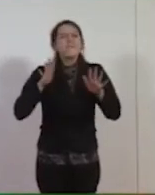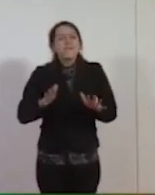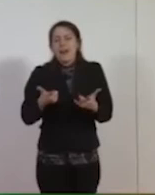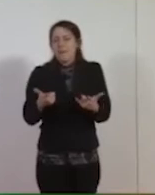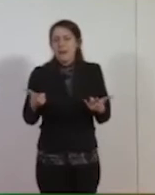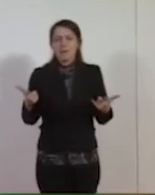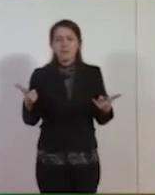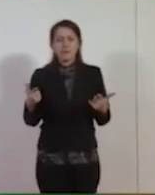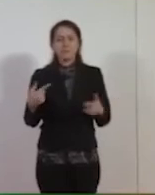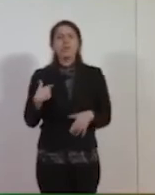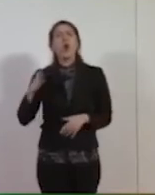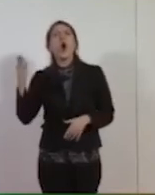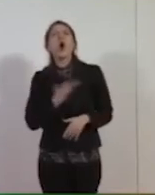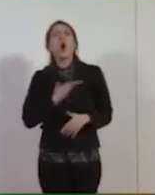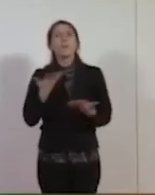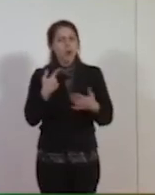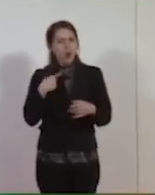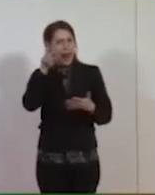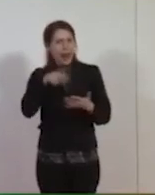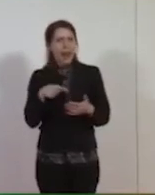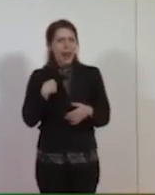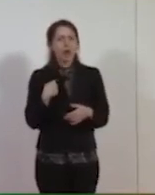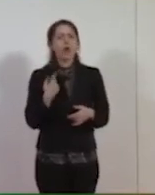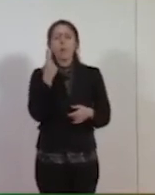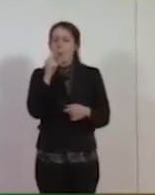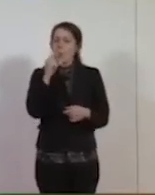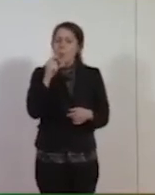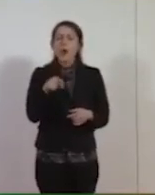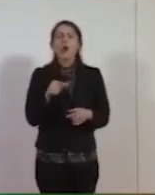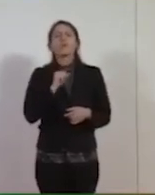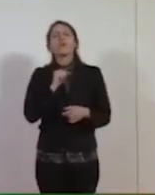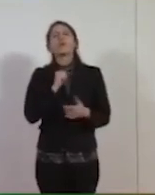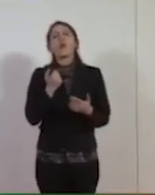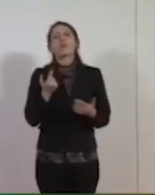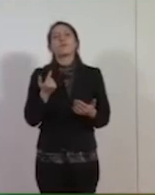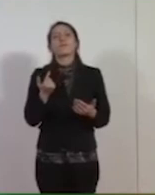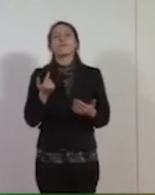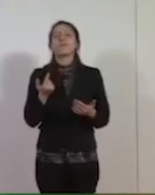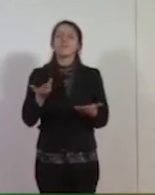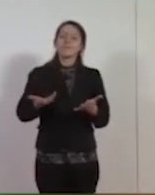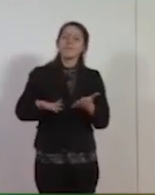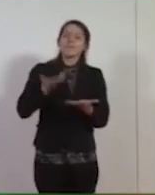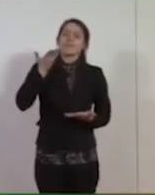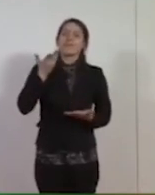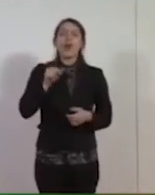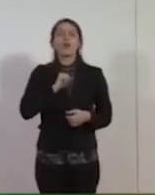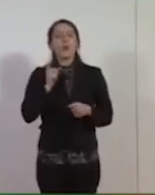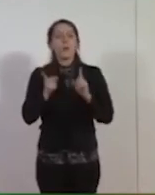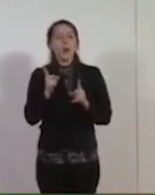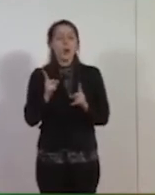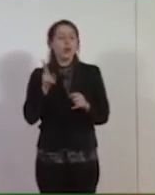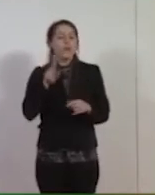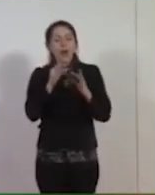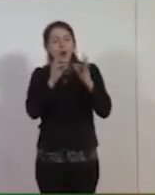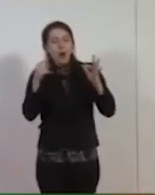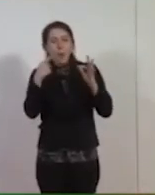Che cosa mi ha colpito? Vorrei leggervelo. C'è un passaggio sull'elogio della politica che io credo dovremmo portare tutti nel cuore